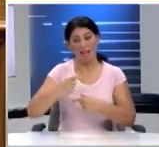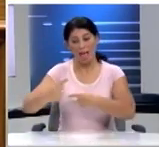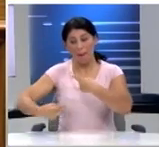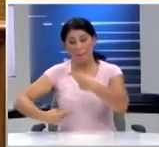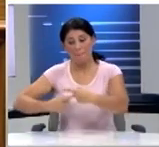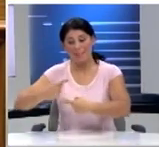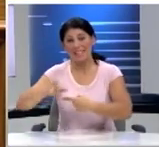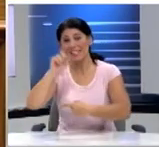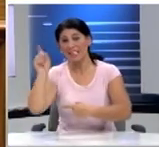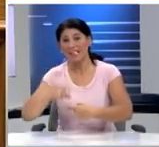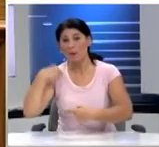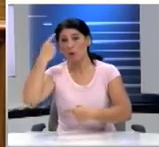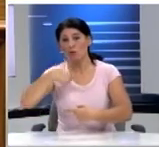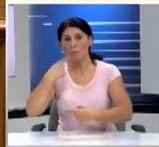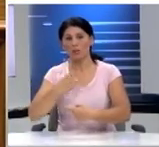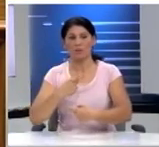Του βιωματικού